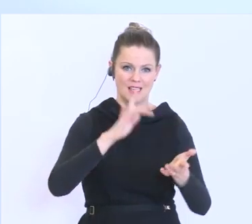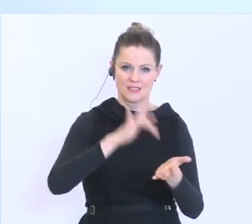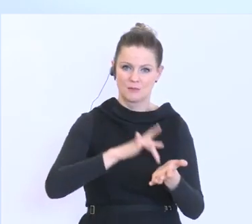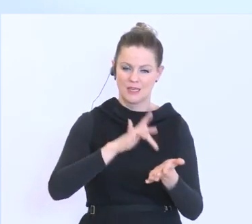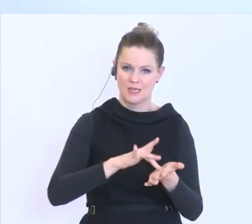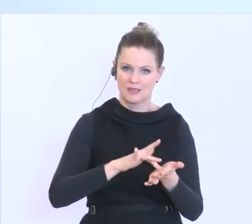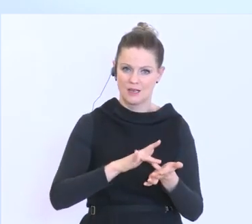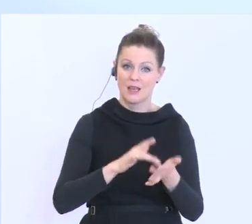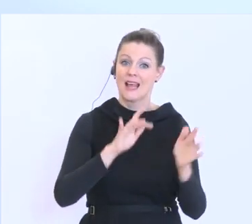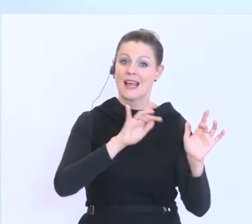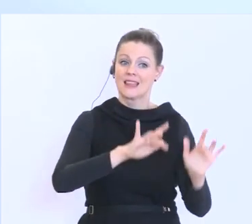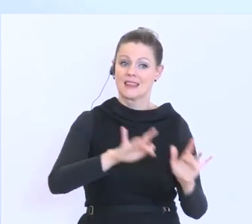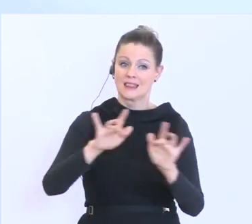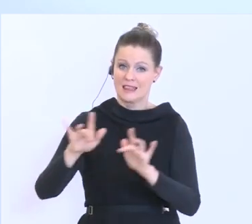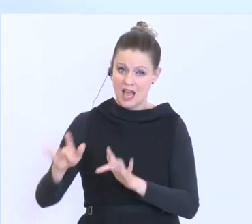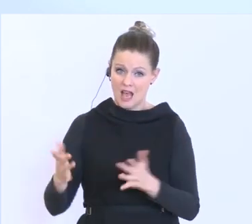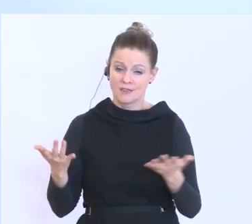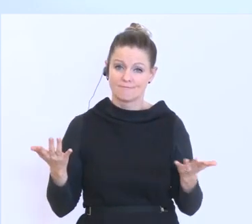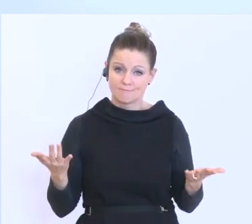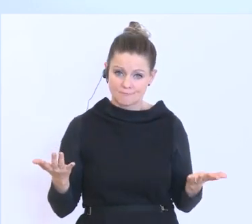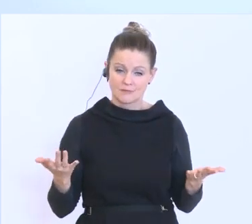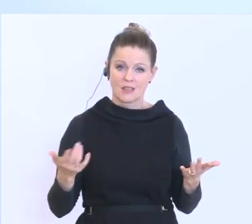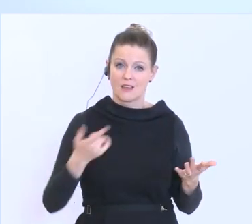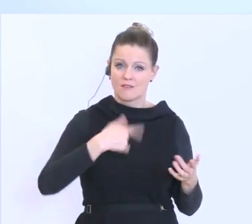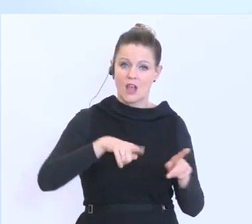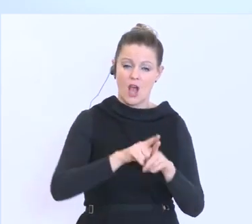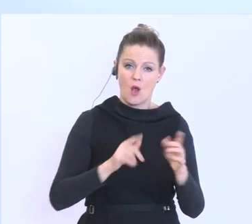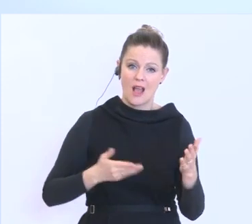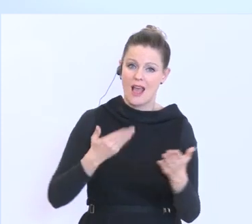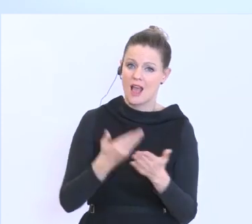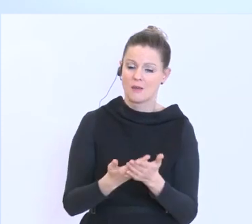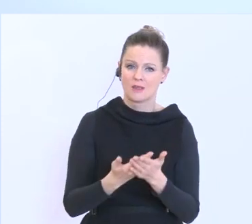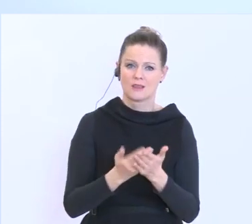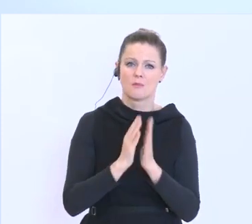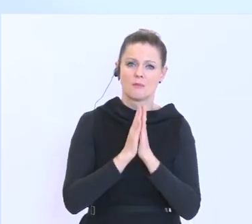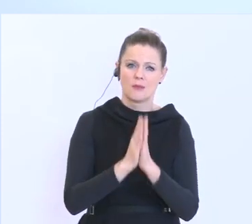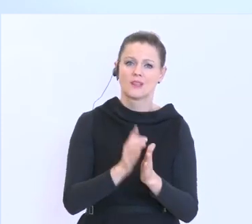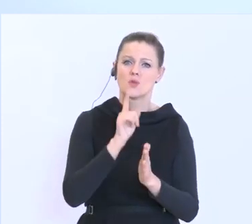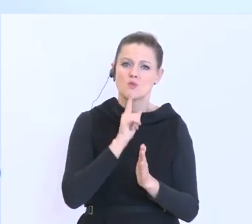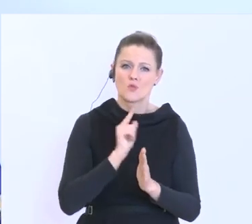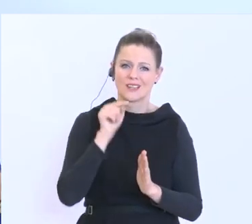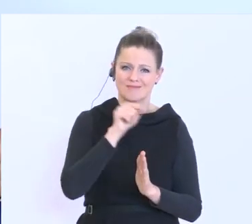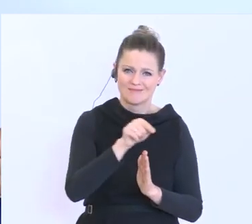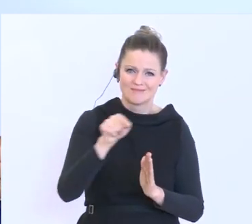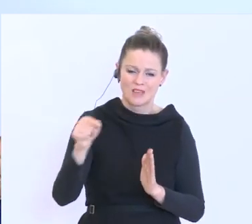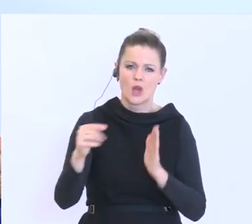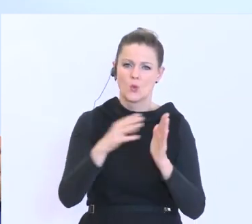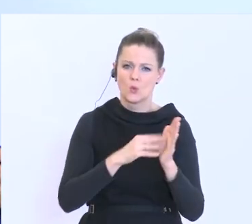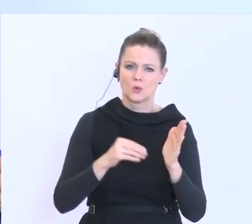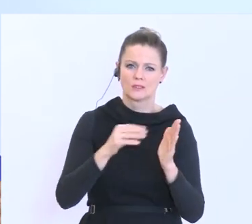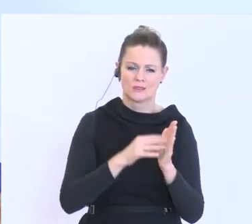sind nach wie vor verfügbar. Wir bitten ja vor allem Menschen, sie nur dann zu nutzen, wenn sie wirklich auch zu